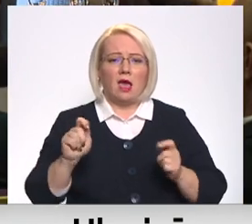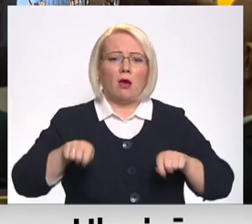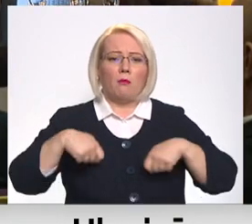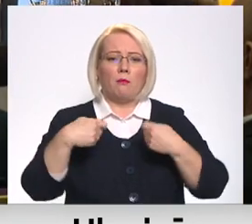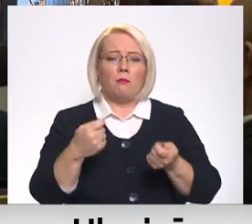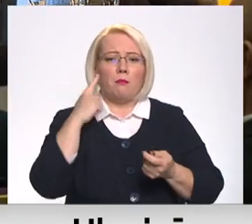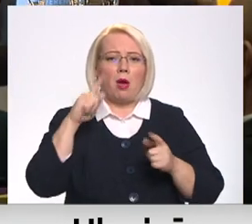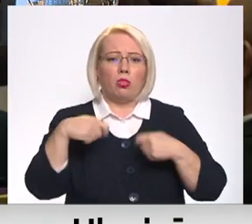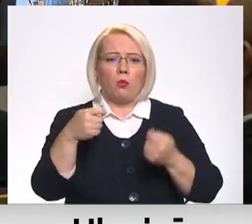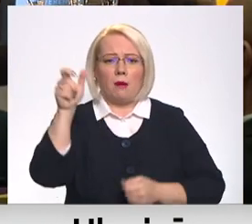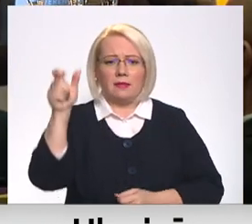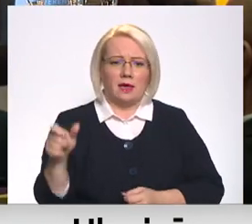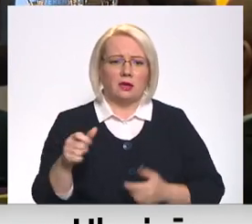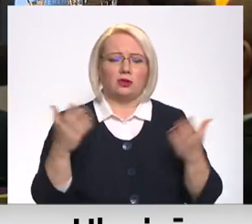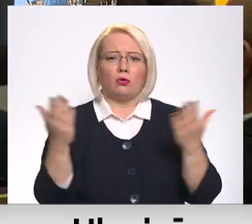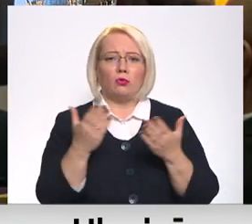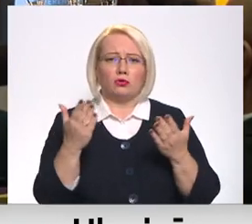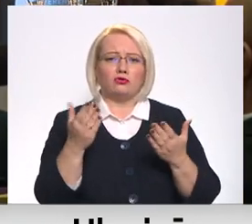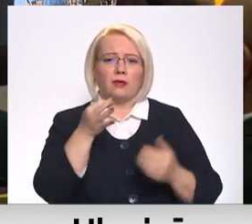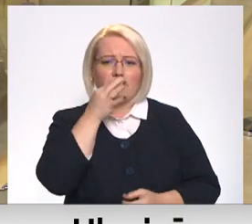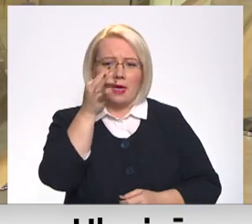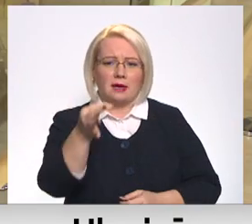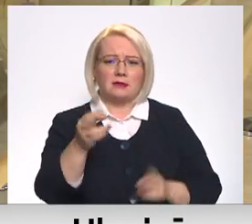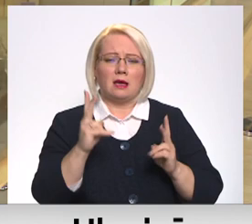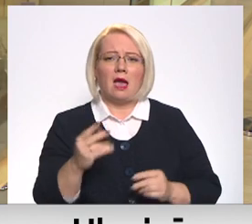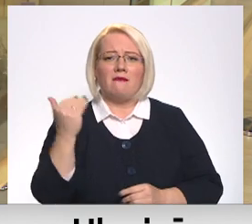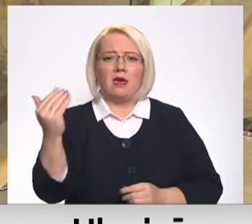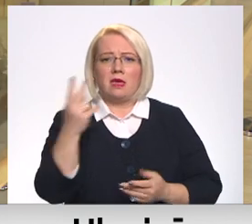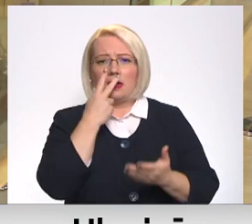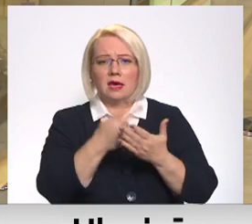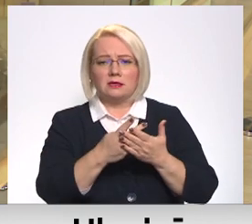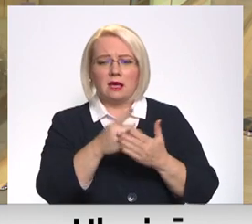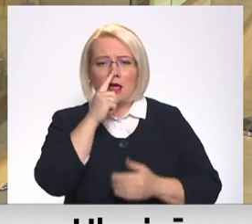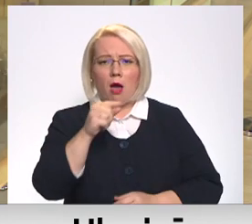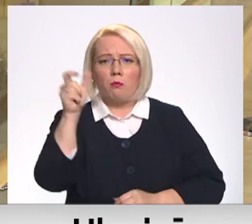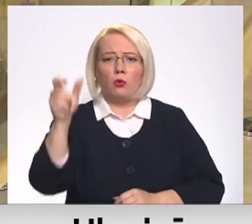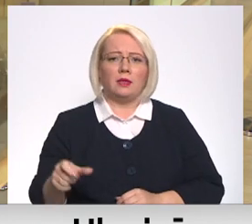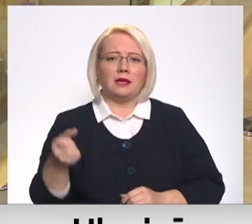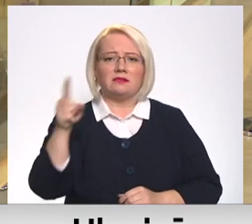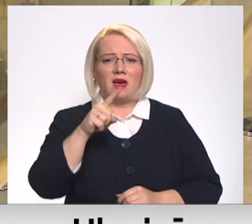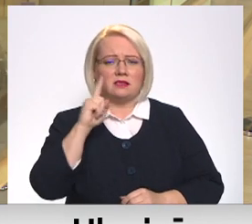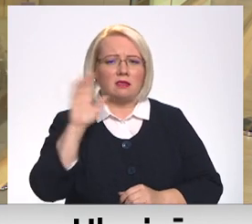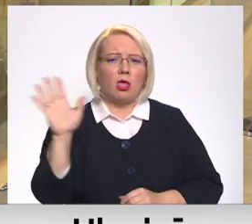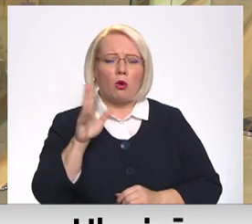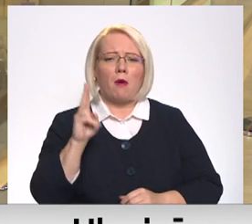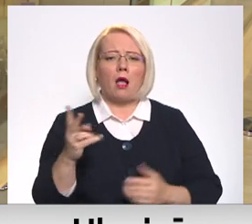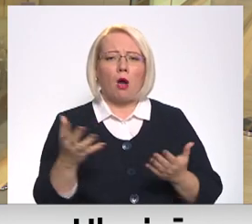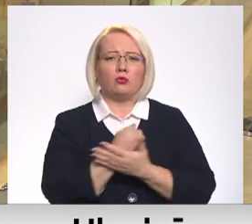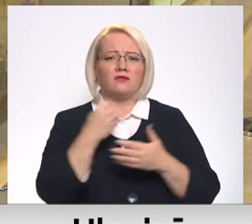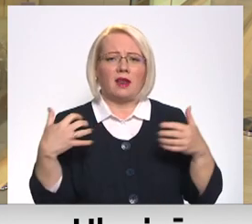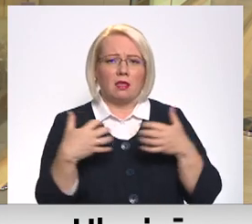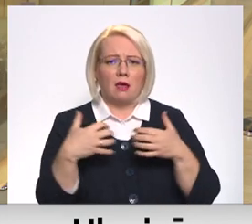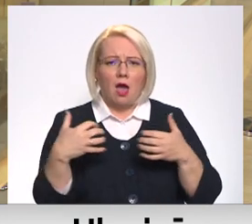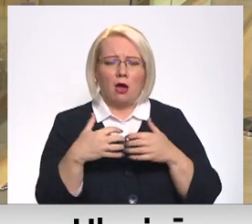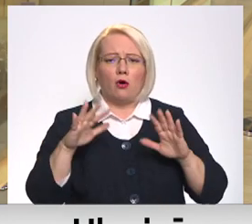Sarestovičs, kurš citaftarpā teica, ka viņa ieskatā, putīns vairs nedomā, kā uzvarēt šo karu, bet gan